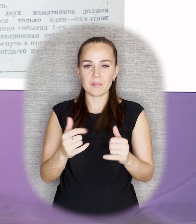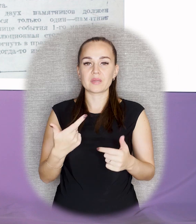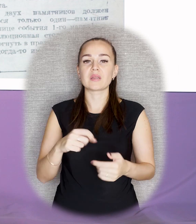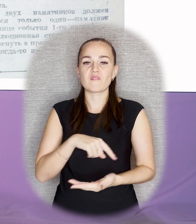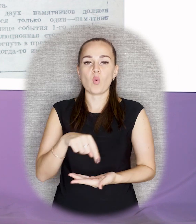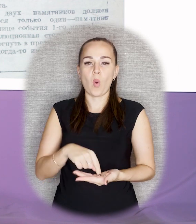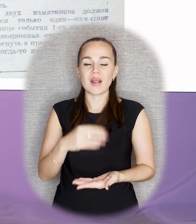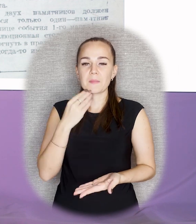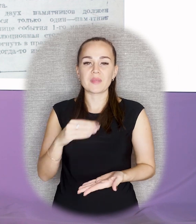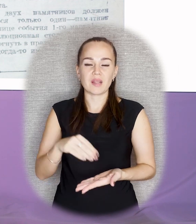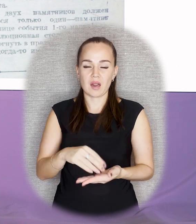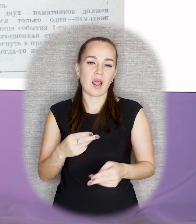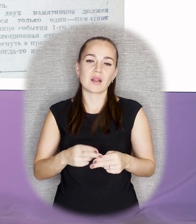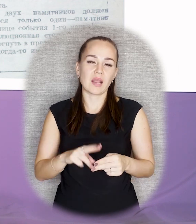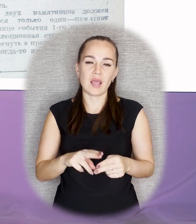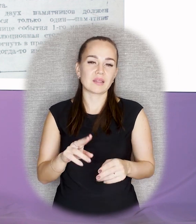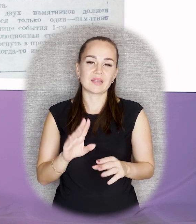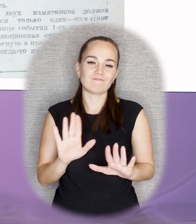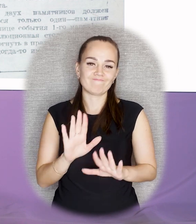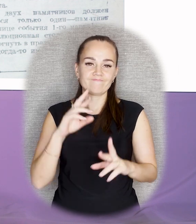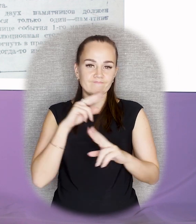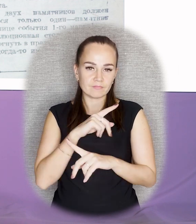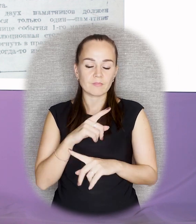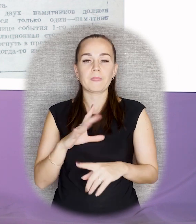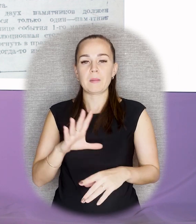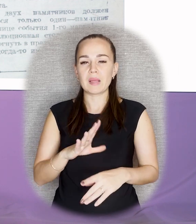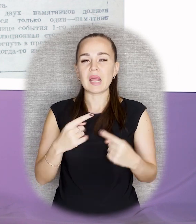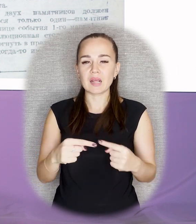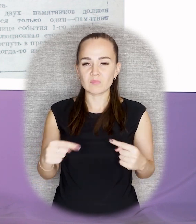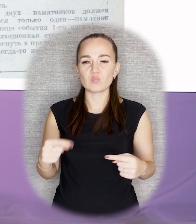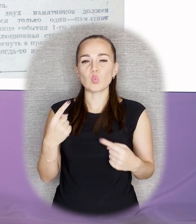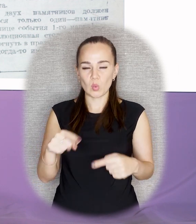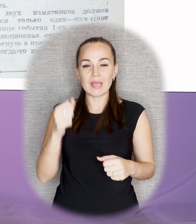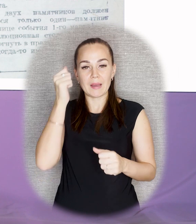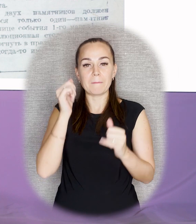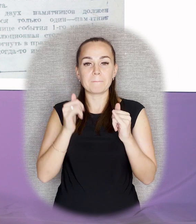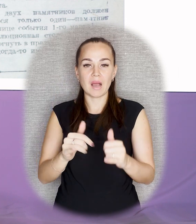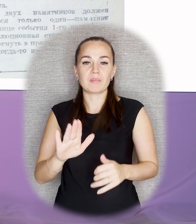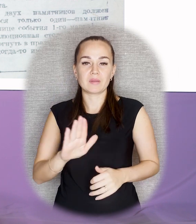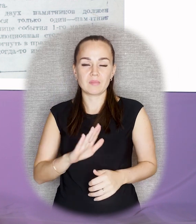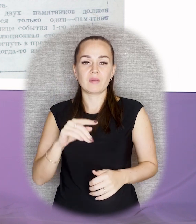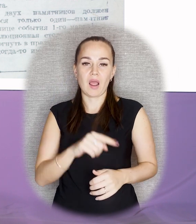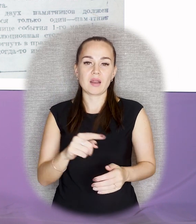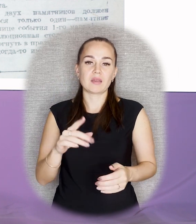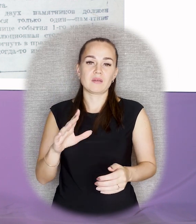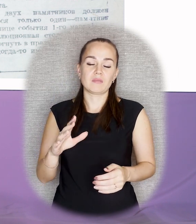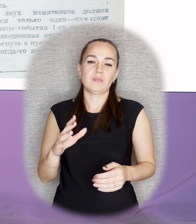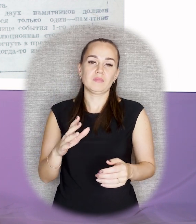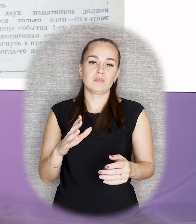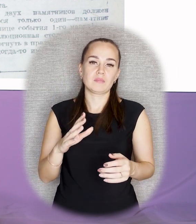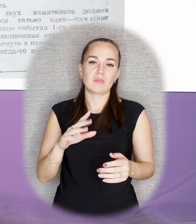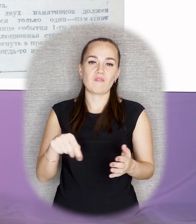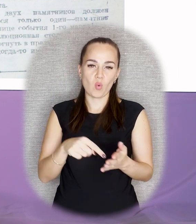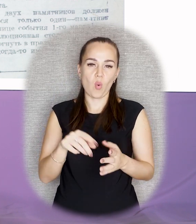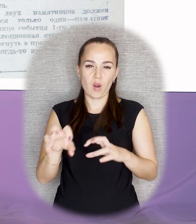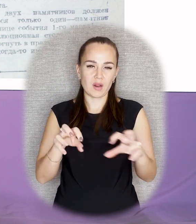это немножко не так. То есть были разнообразные, были другие памятники, но они были малозаметными в городской среде.